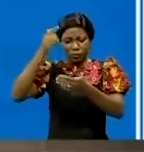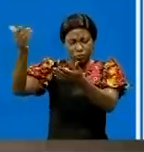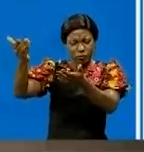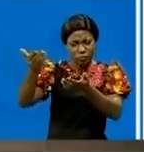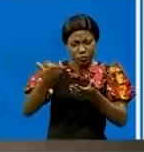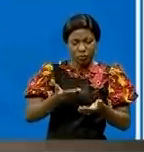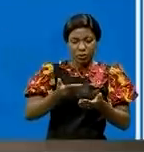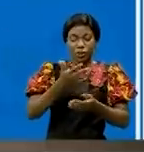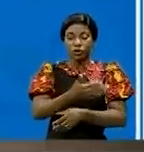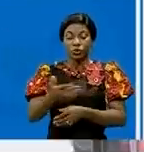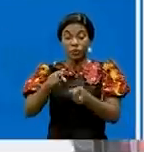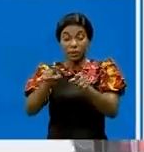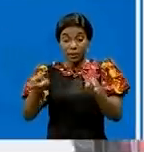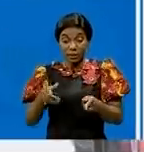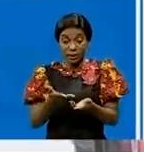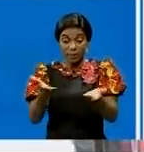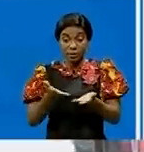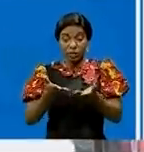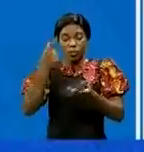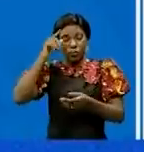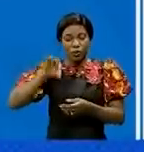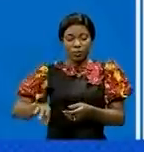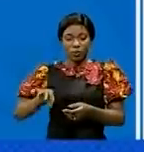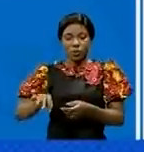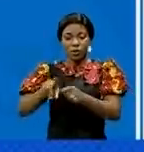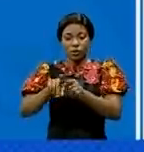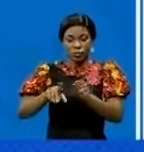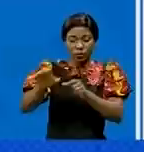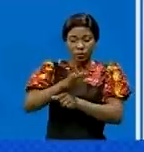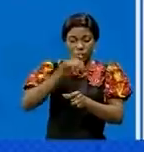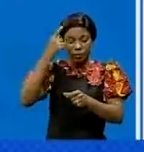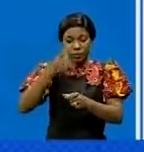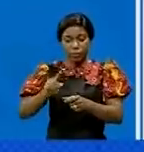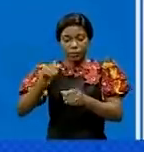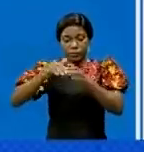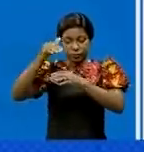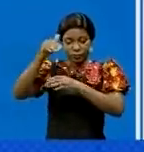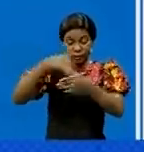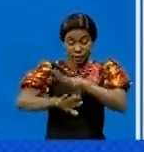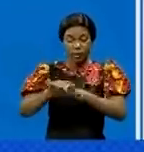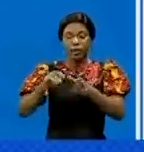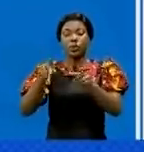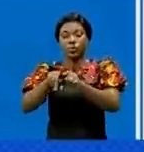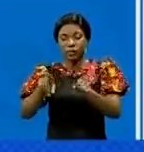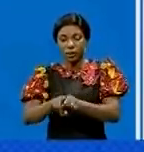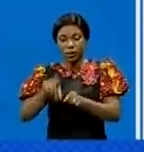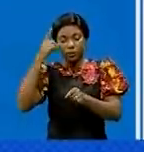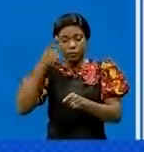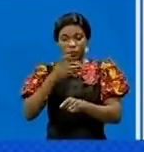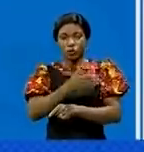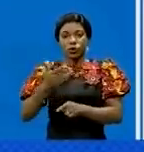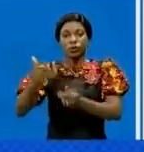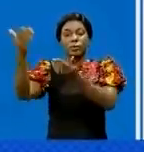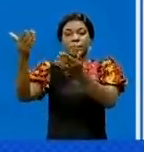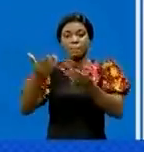produits localement, essentiellement pour besoin de compléments à l'offre intérieure. L'opposition aux importations